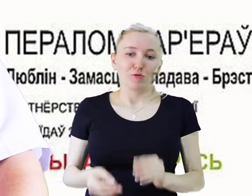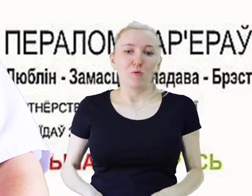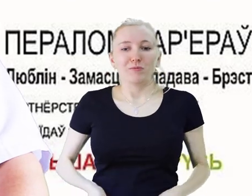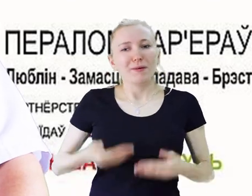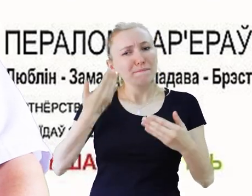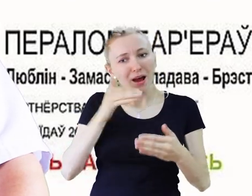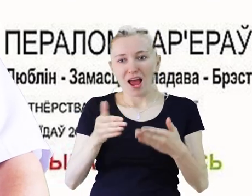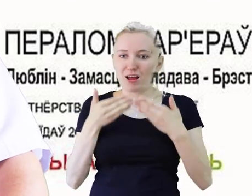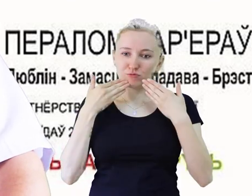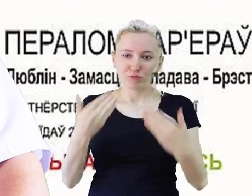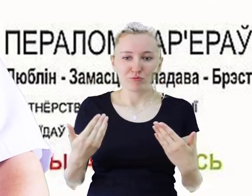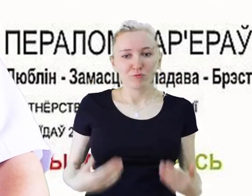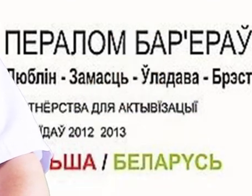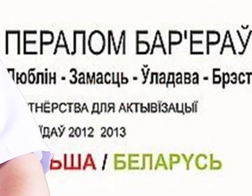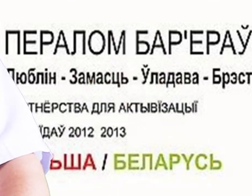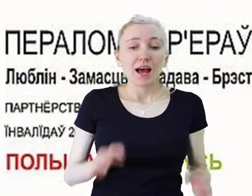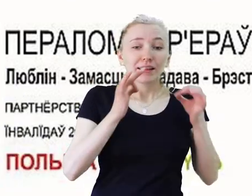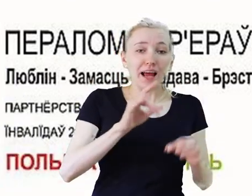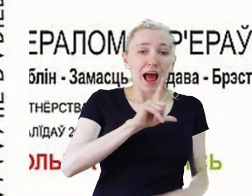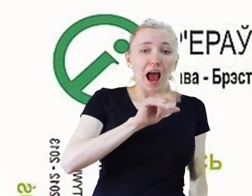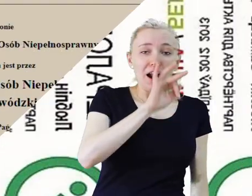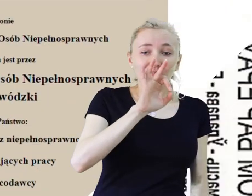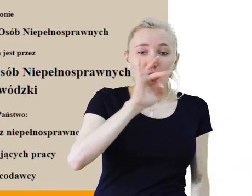razem. Dziękuję bardzo.